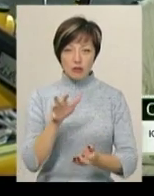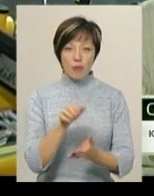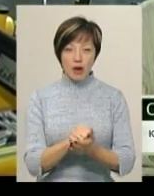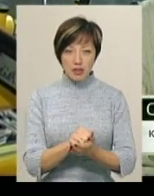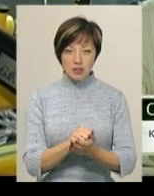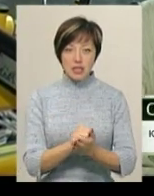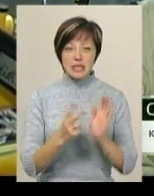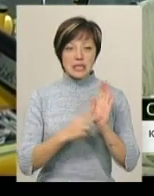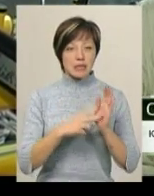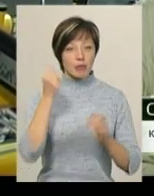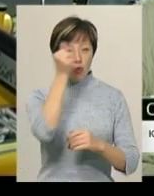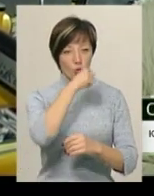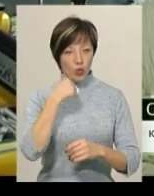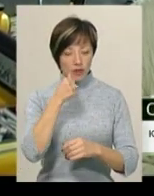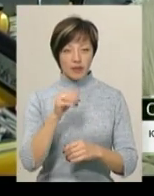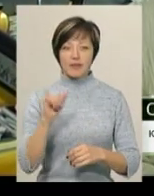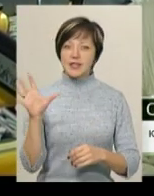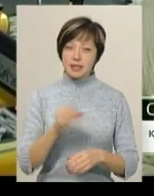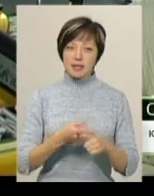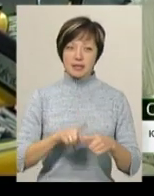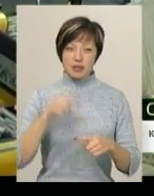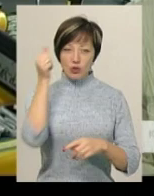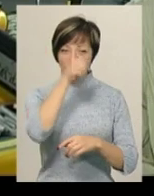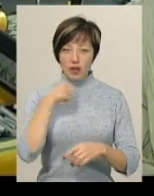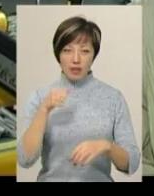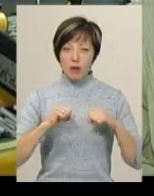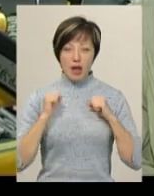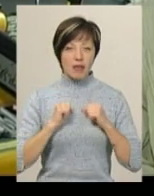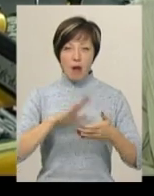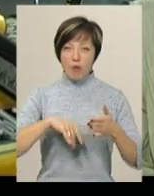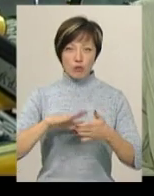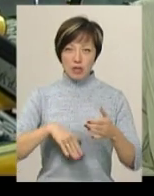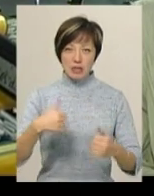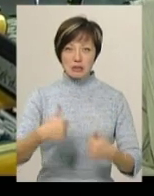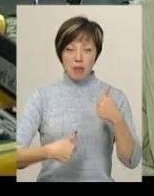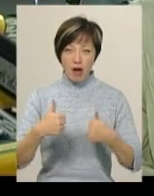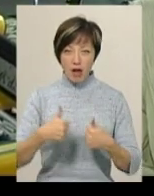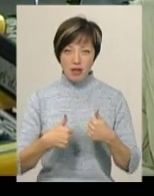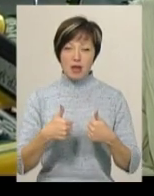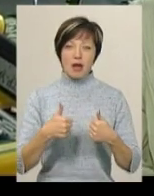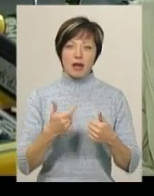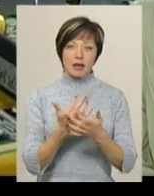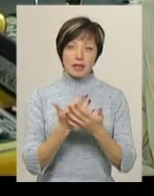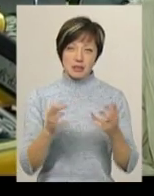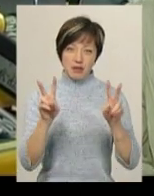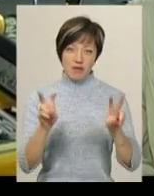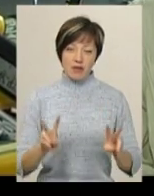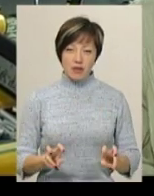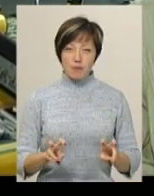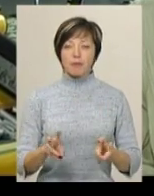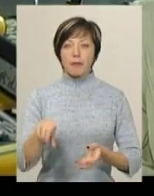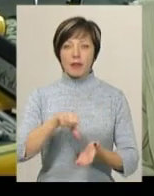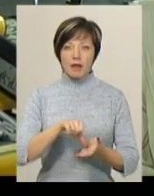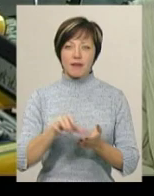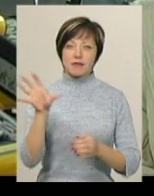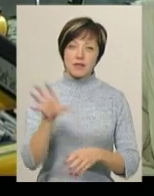займається 7 років. І всі ці 7 років намагається не пропускати жодних змагань з культуризму, бодібілдингу та фітнесу. Він бере